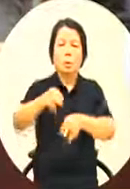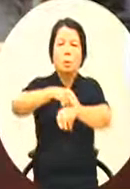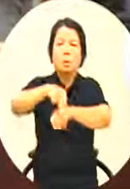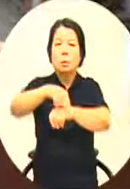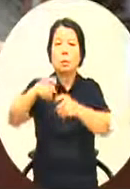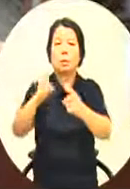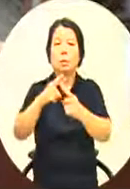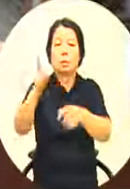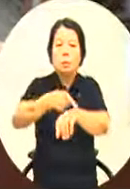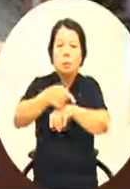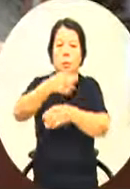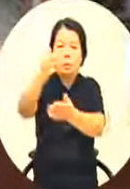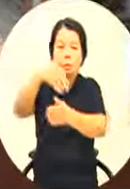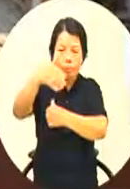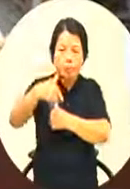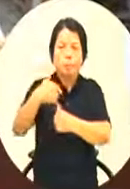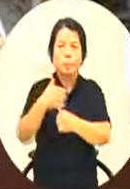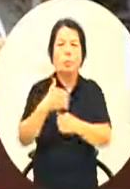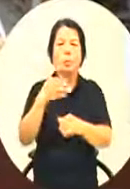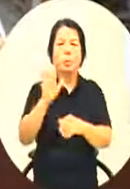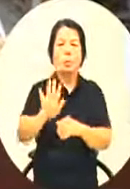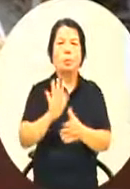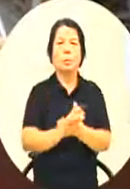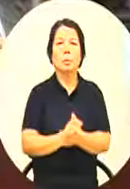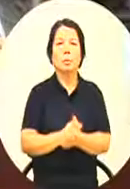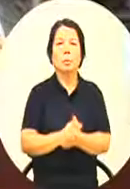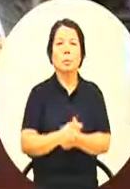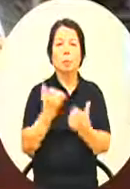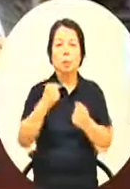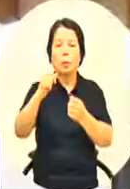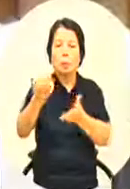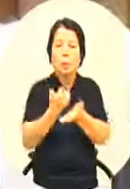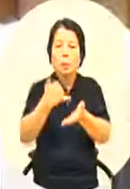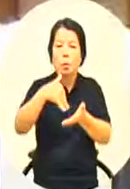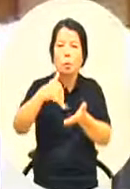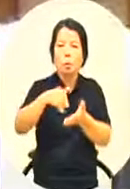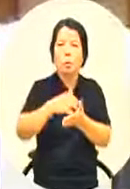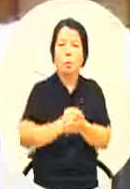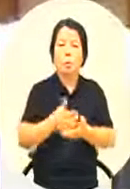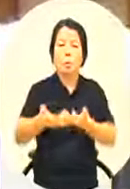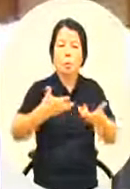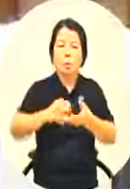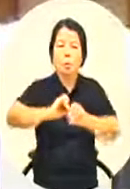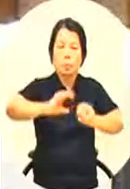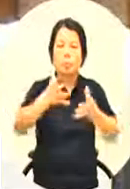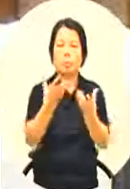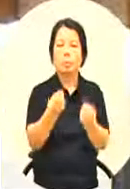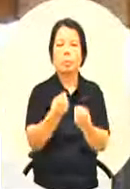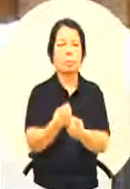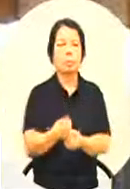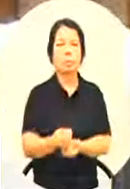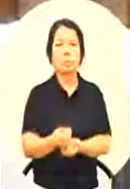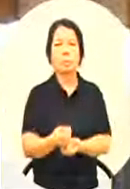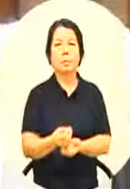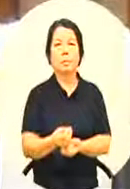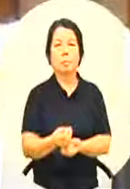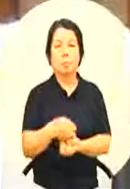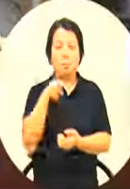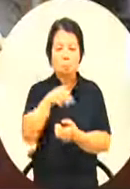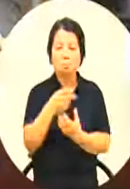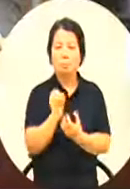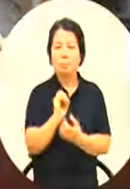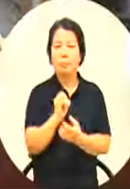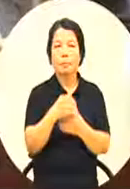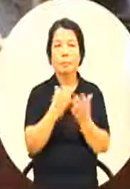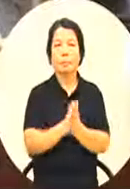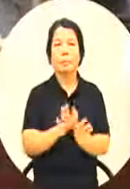才来交流那影视的部分局长我的意思是说我在您给我的预算书跟试证报告里面我看不到坦白讲我看不到是 它在今年的部分